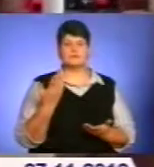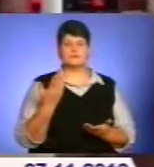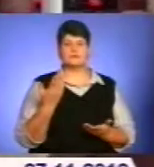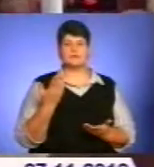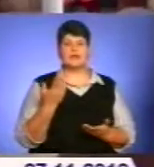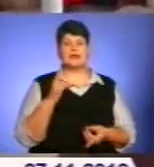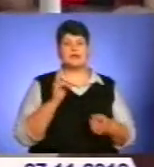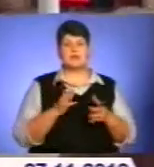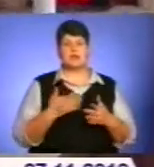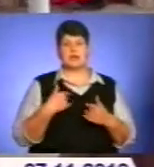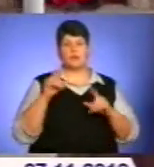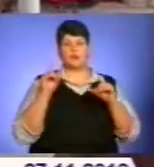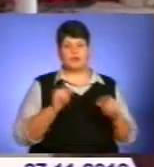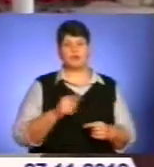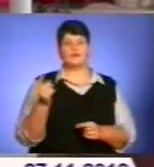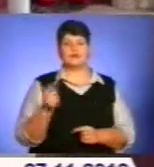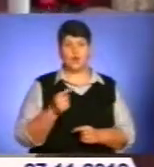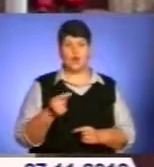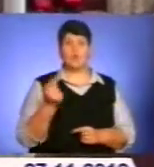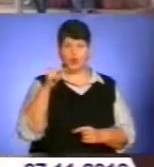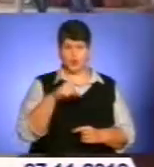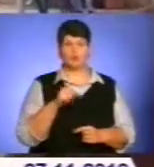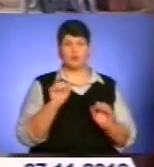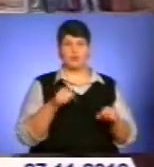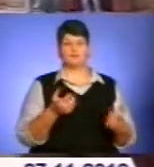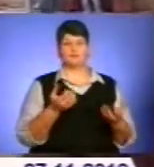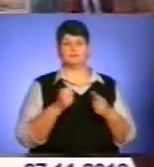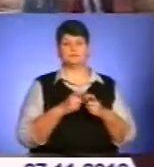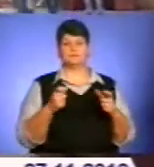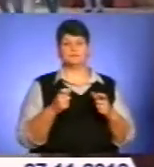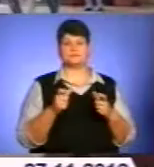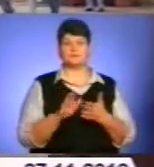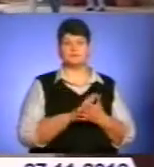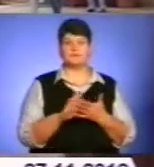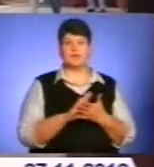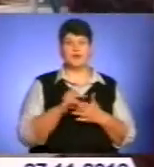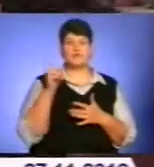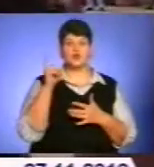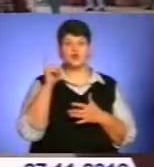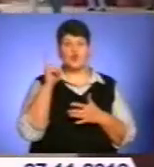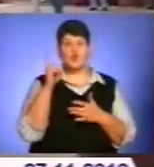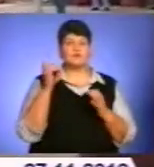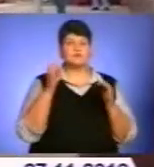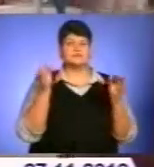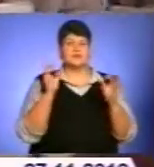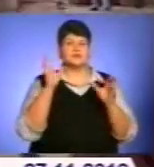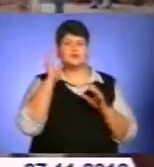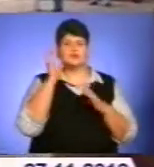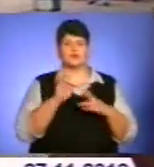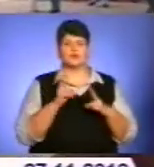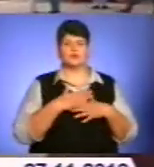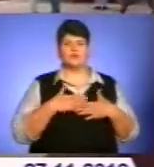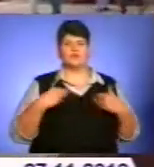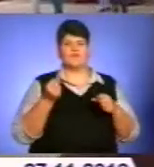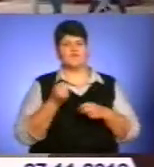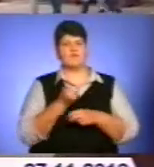Хіба бо як поїду в Тернопіль, то ту беру, а в селі туди, Чорнобиль, навіть ніхто слухати не хоче,